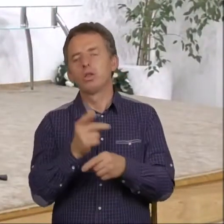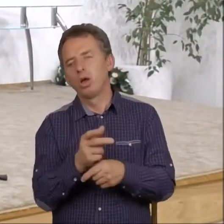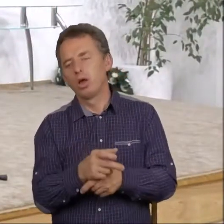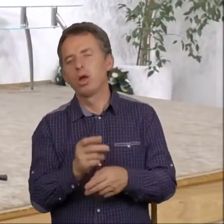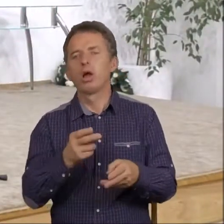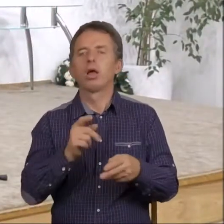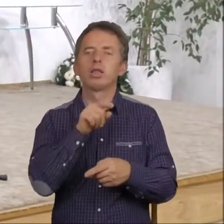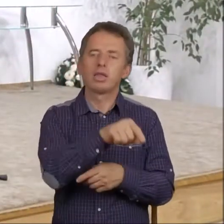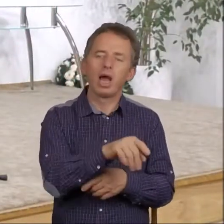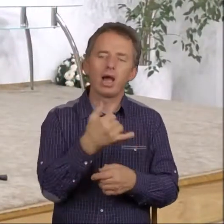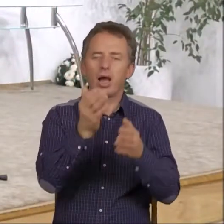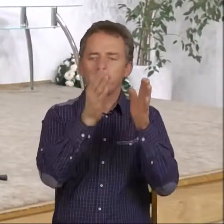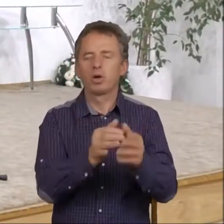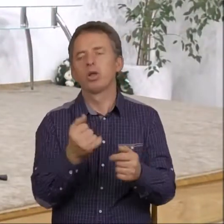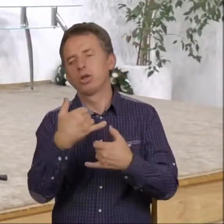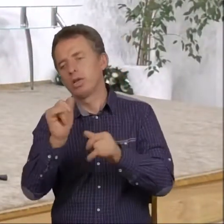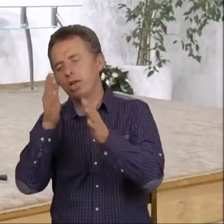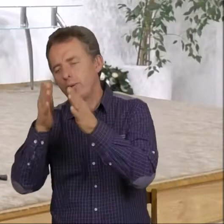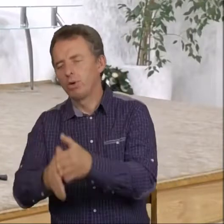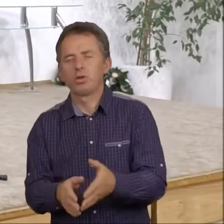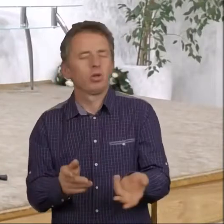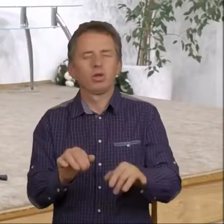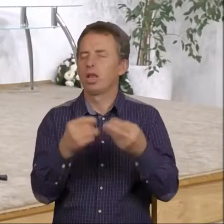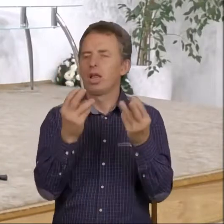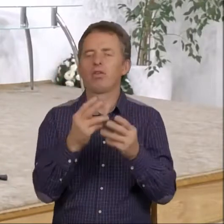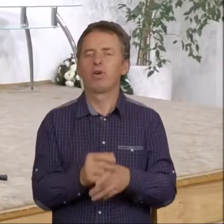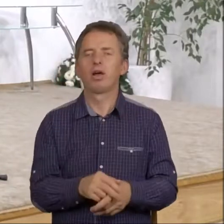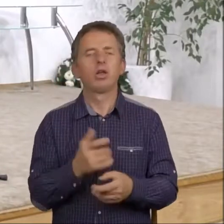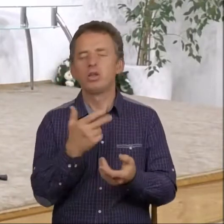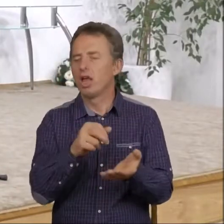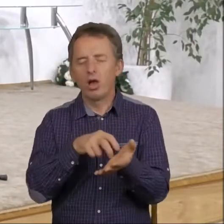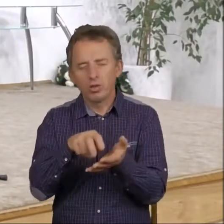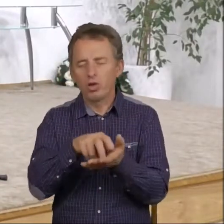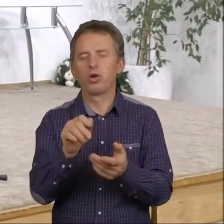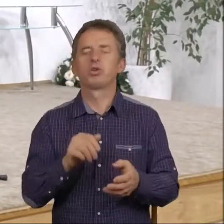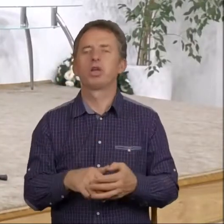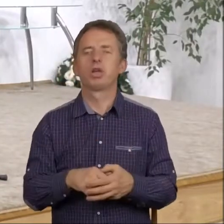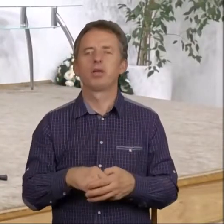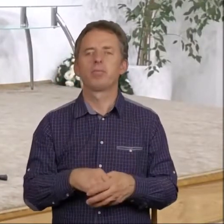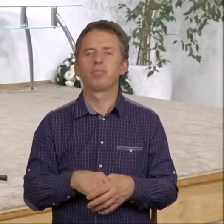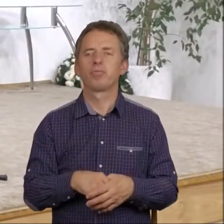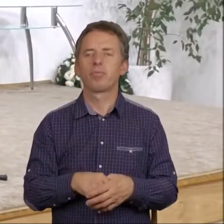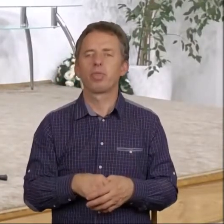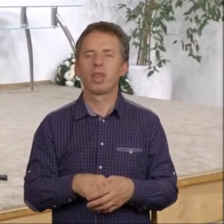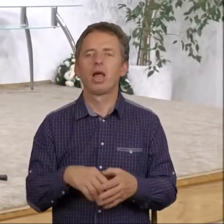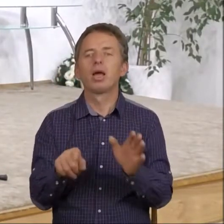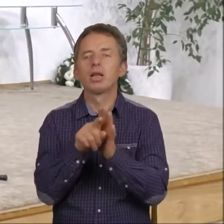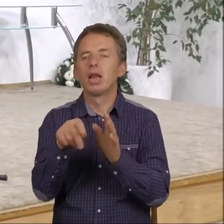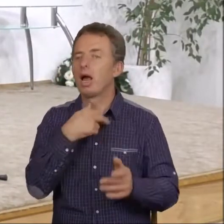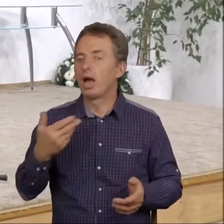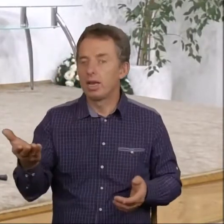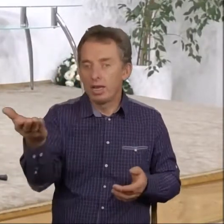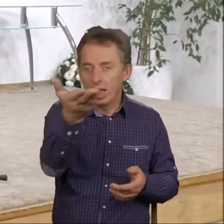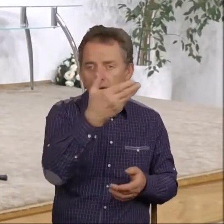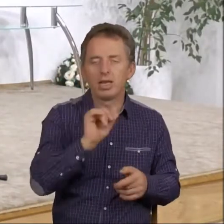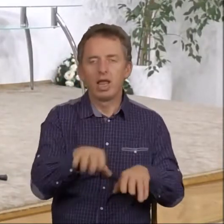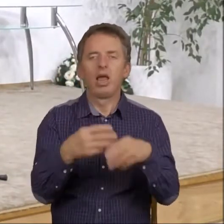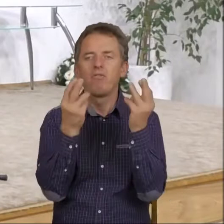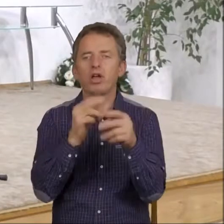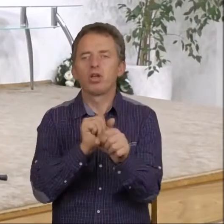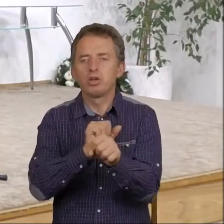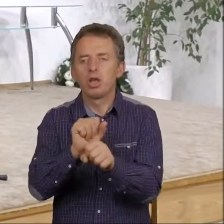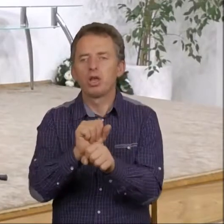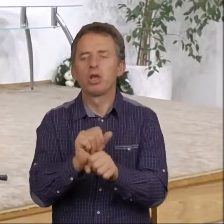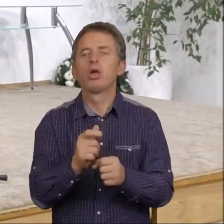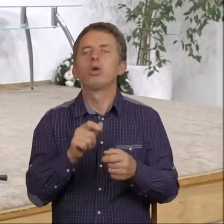taką postać, czy inną postać. To nie o to chodzi, prawda. Dla nas najważniejsze jest to,